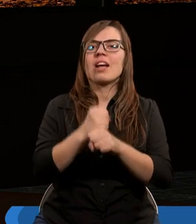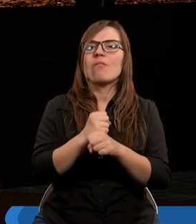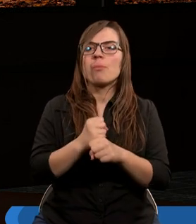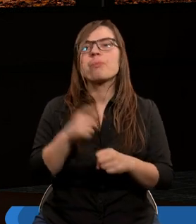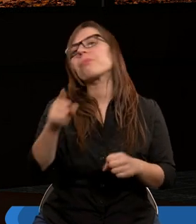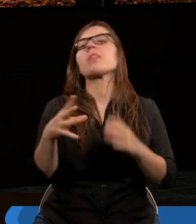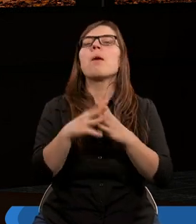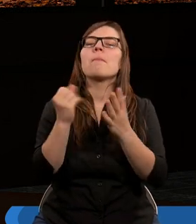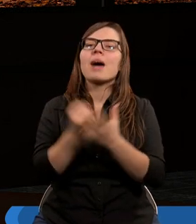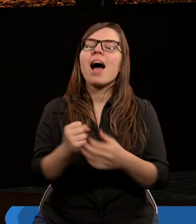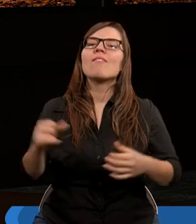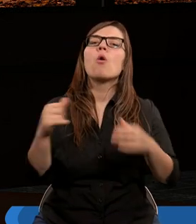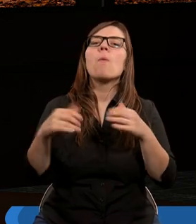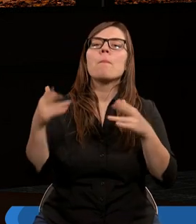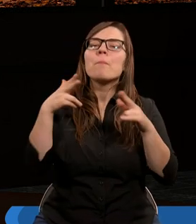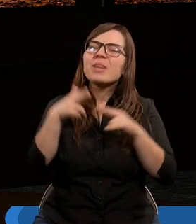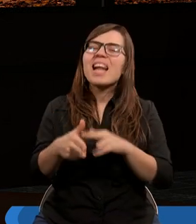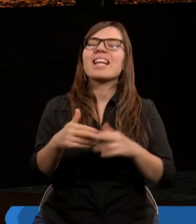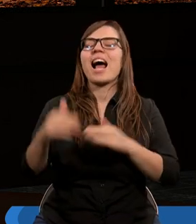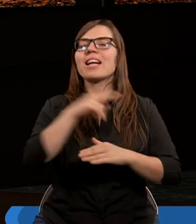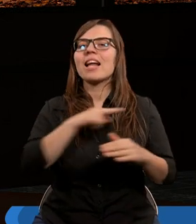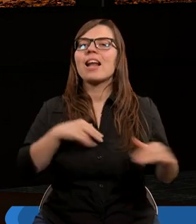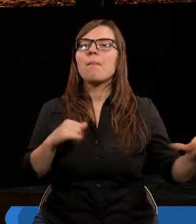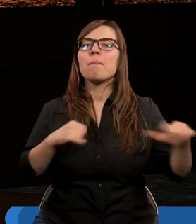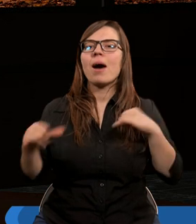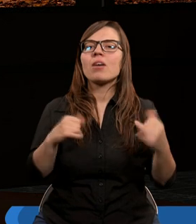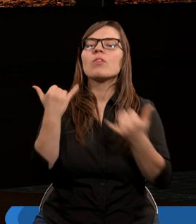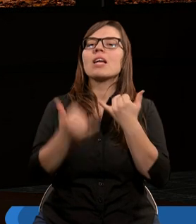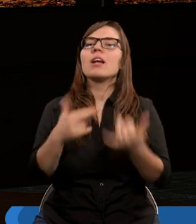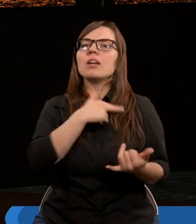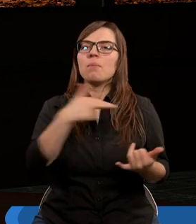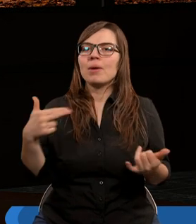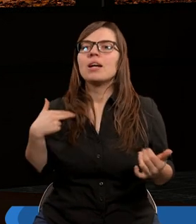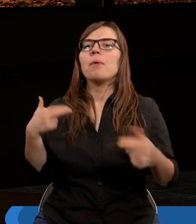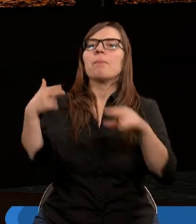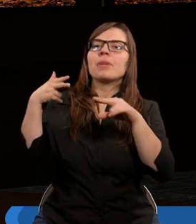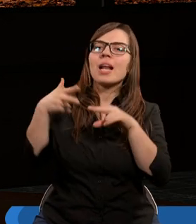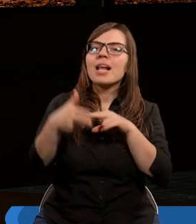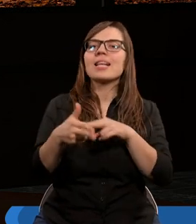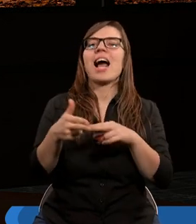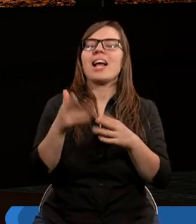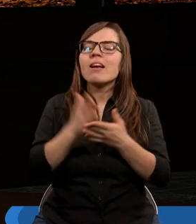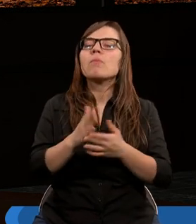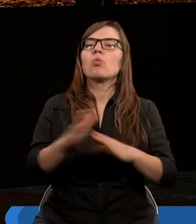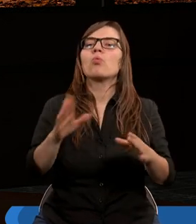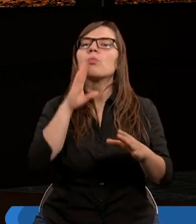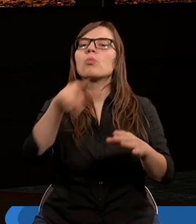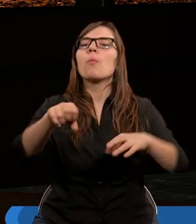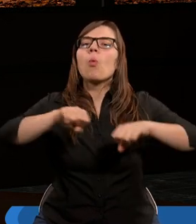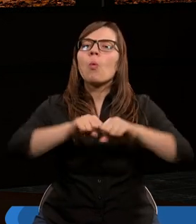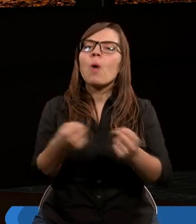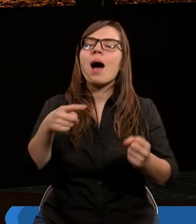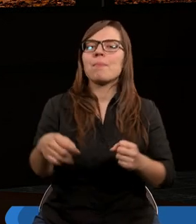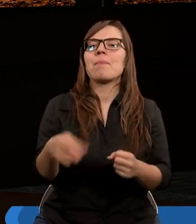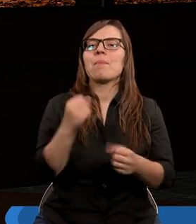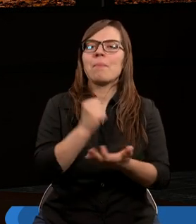Więc prawo przestaje nad nami panować, jeżeli my przestajemy jakby ułamać to